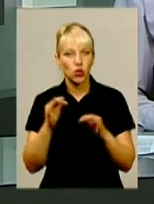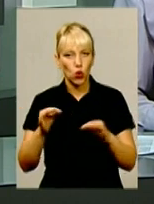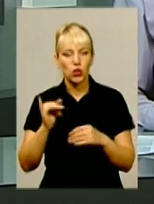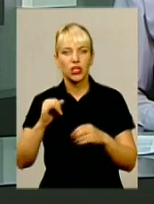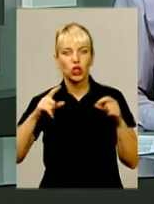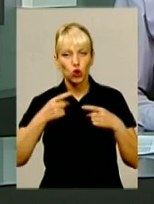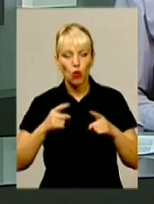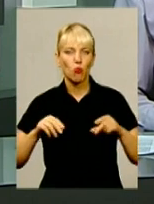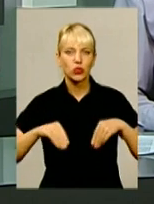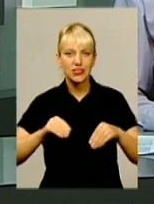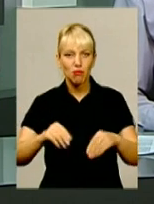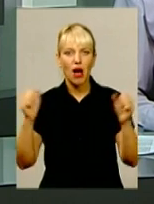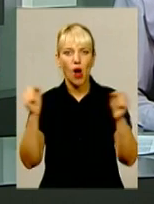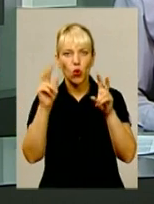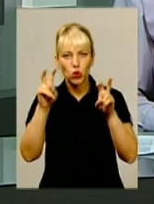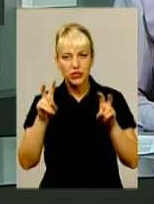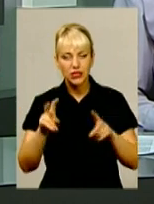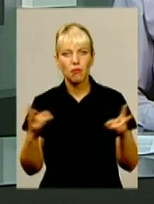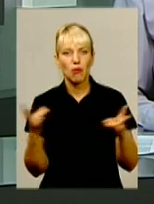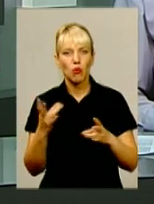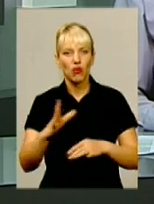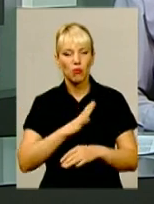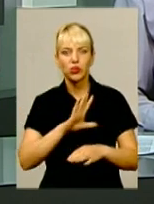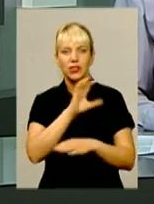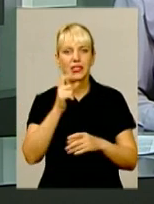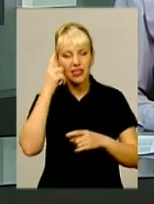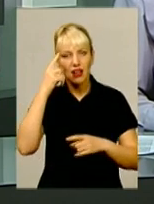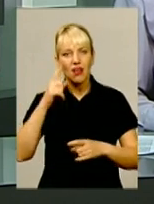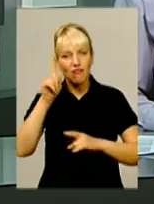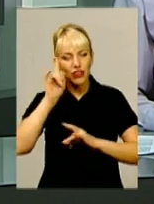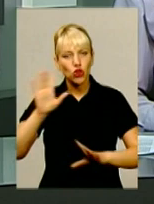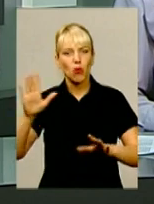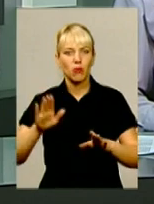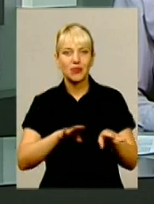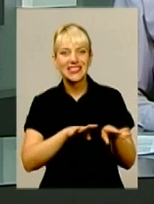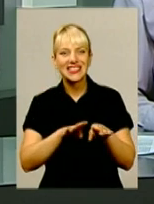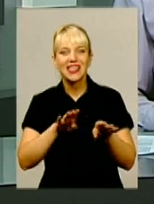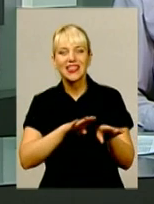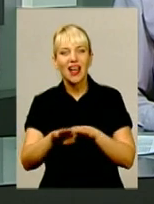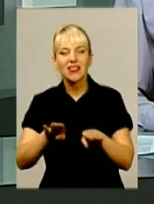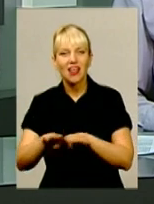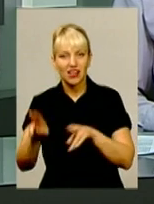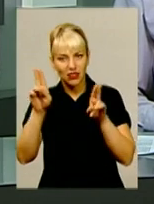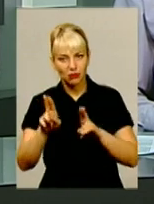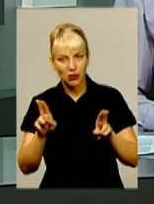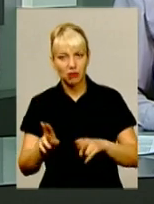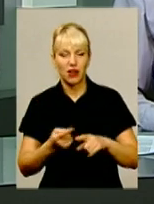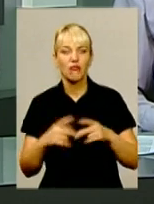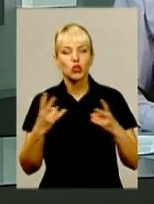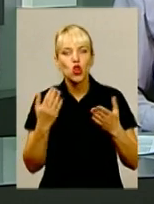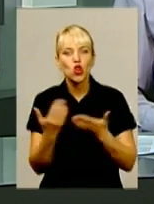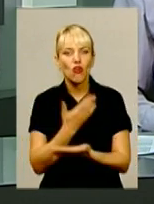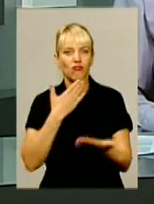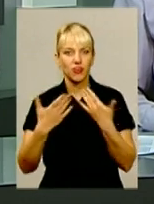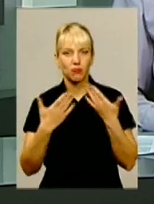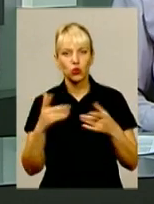озимих та догляд за рослинами має відбуватися незавідомими досі стандартами. Потрібні нові підходи, які б дозволили зберегти